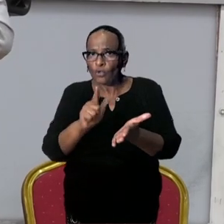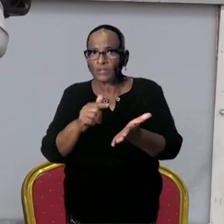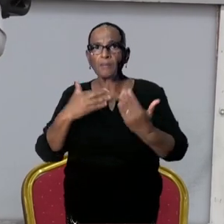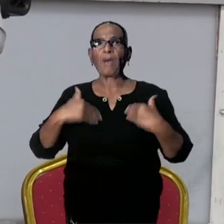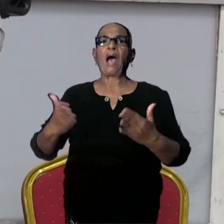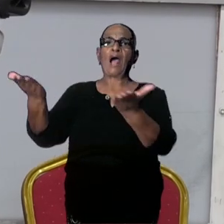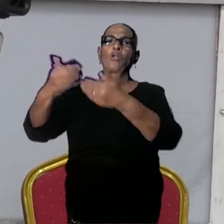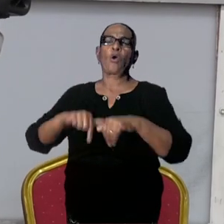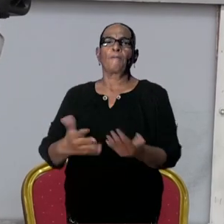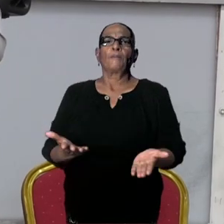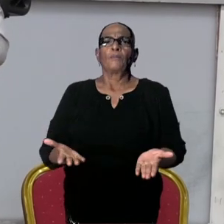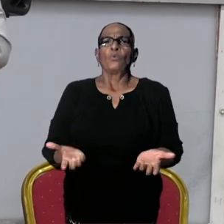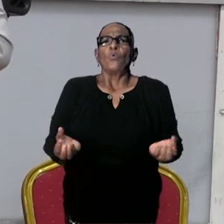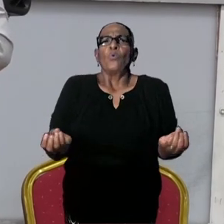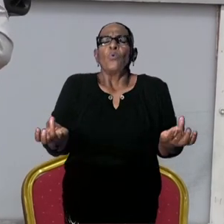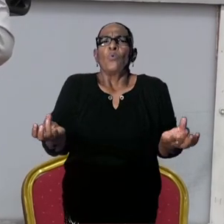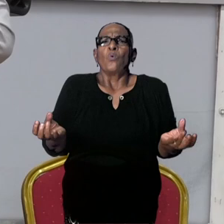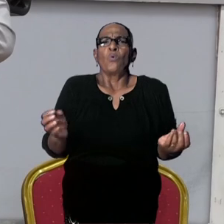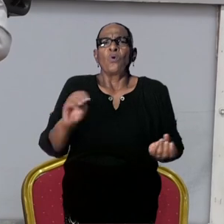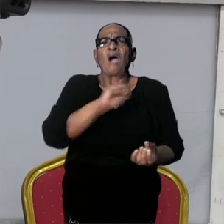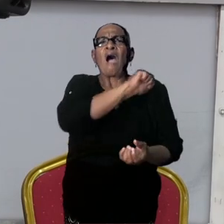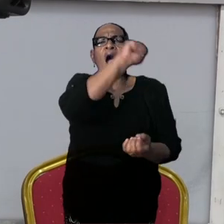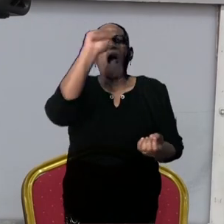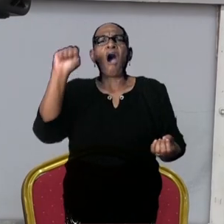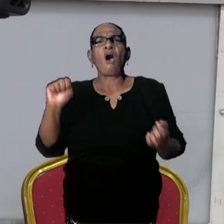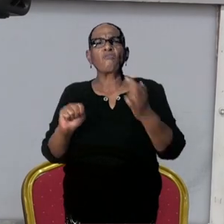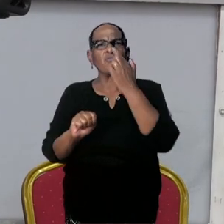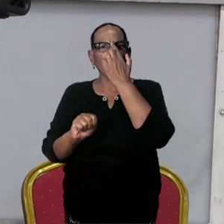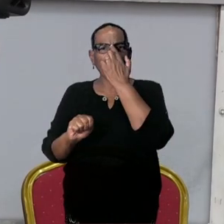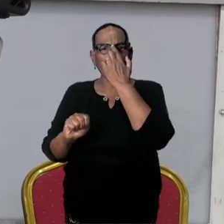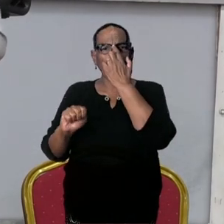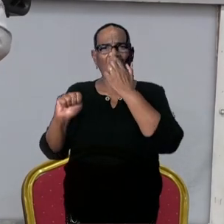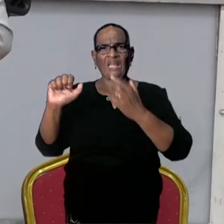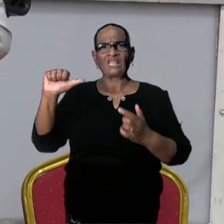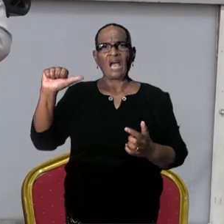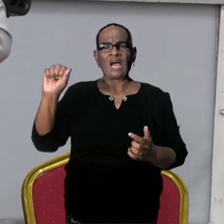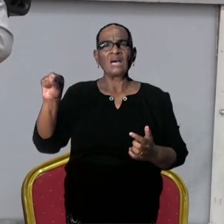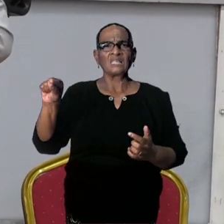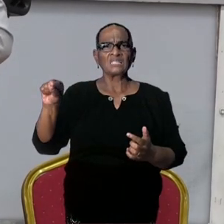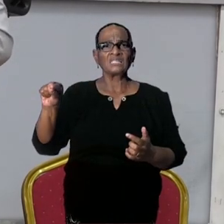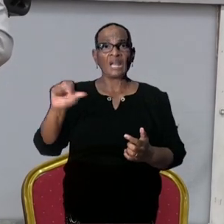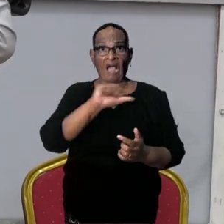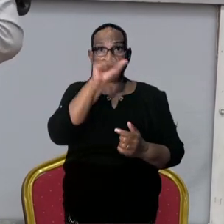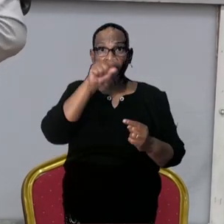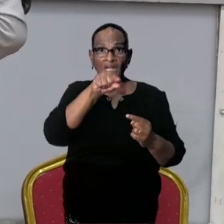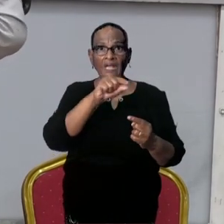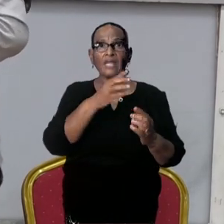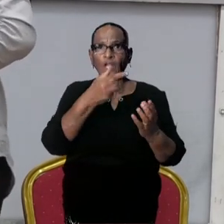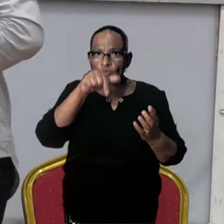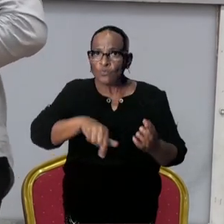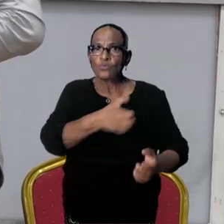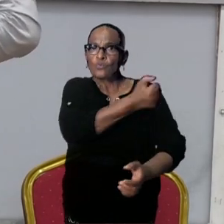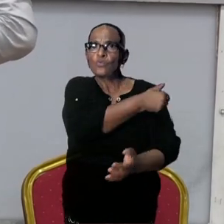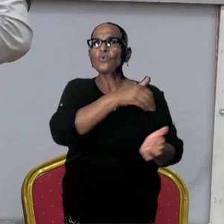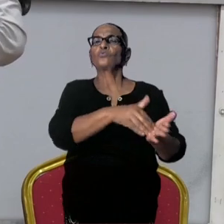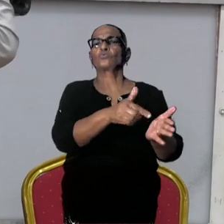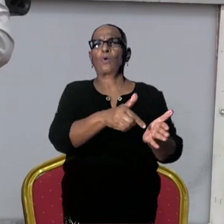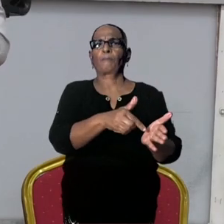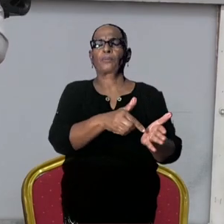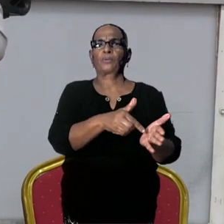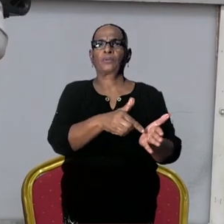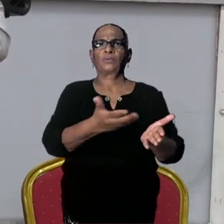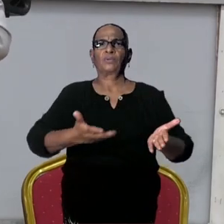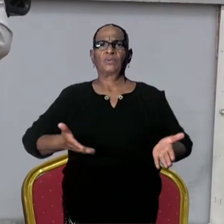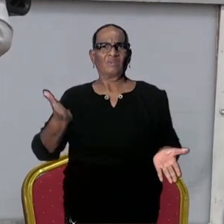-Afrika men het gebruik van dit vaccin heeft gestopt. Omdat in tegenstelling tot wat ons eerder is verteld,